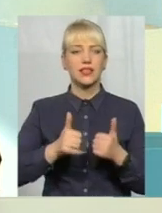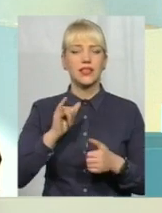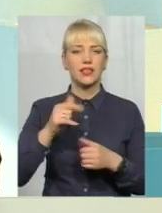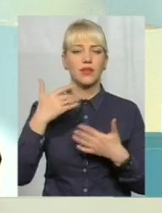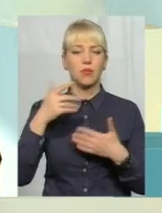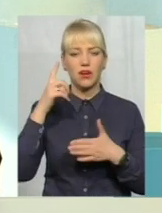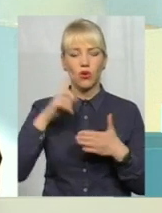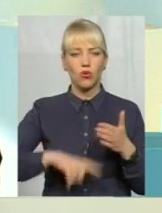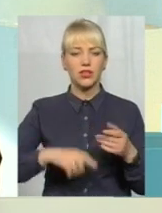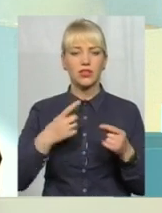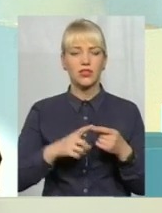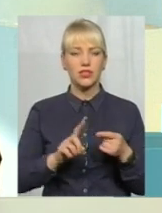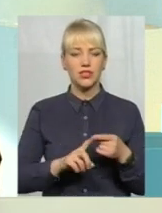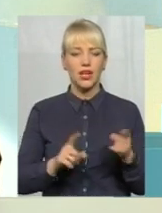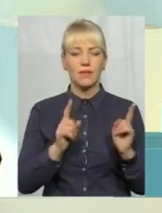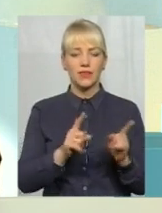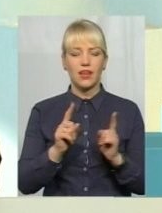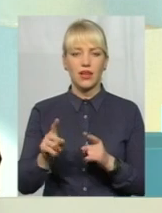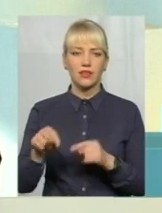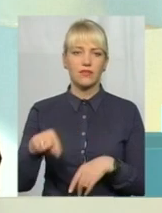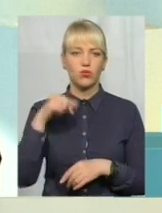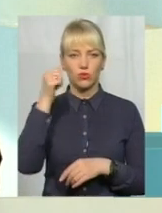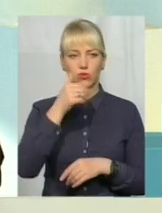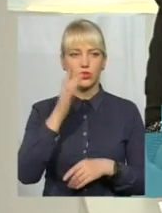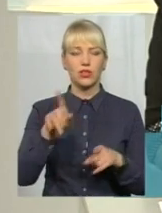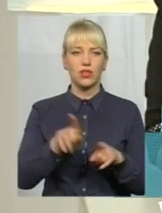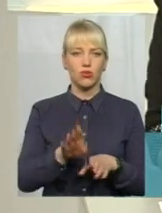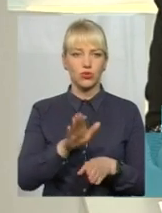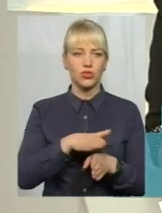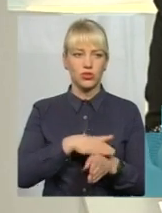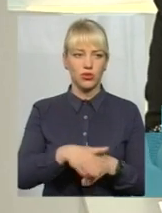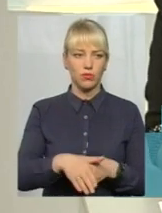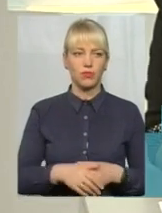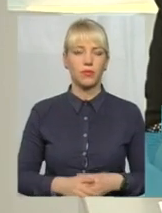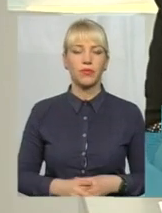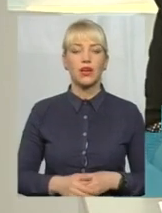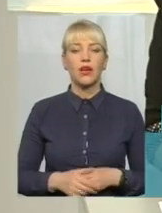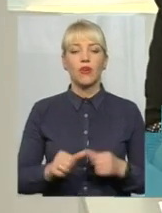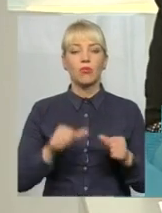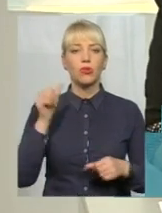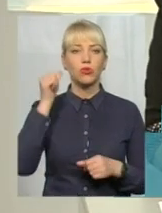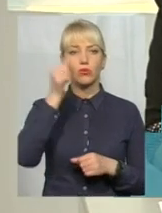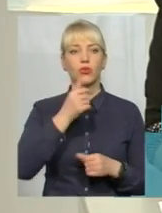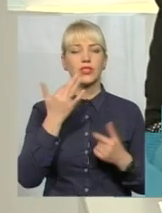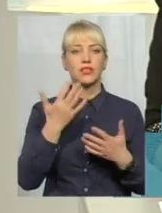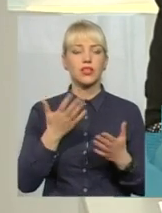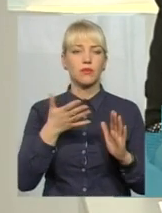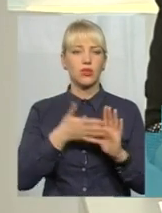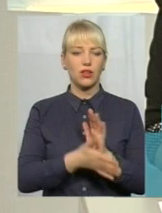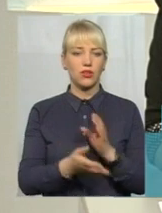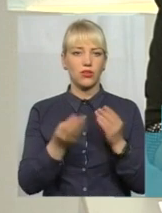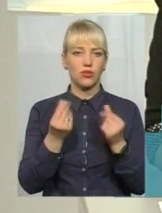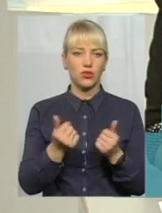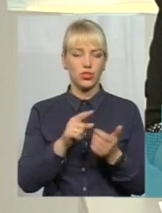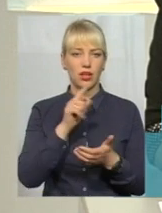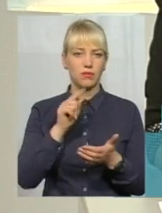ці діляночки цього року ми також зробимо. Але все ж таки, минулого року скільки потратили грошей на